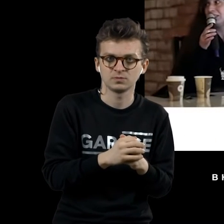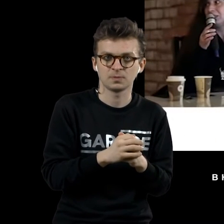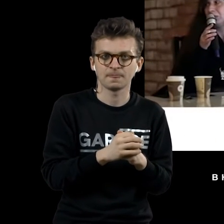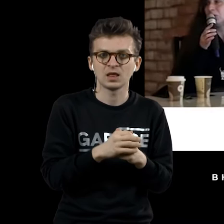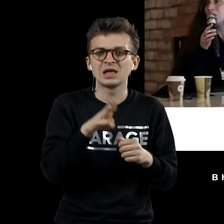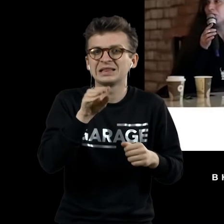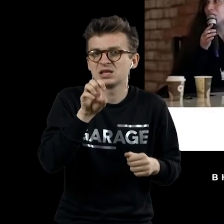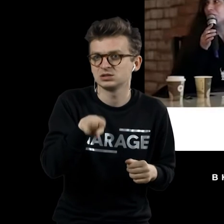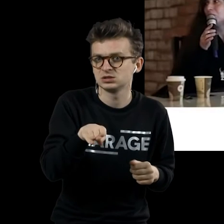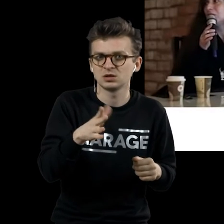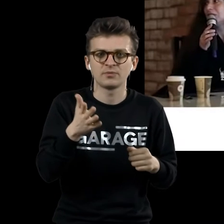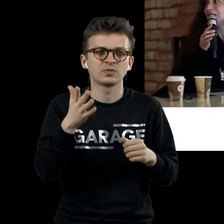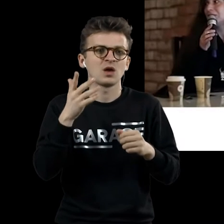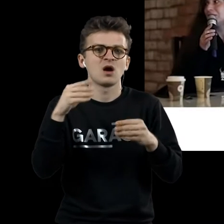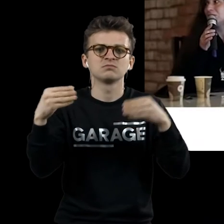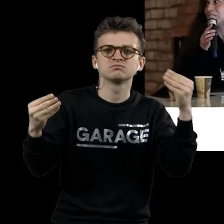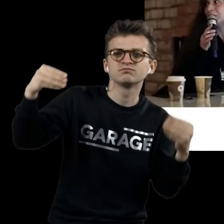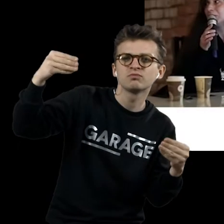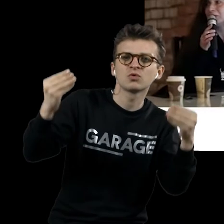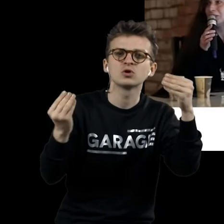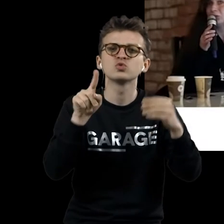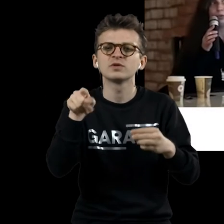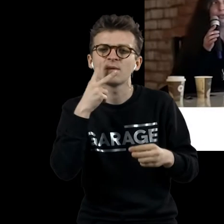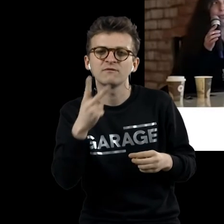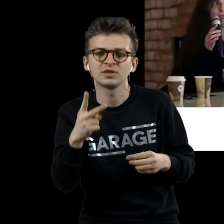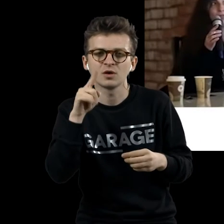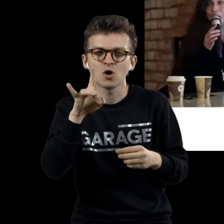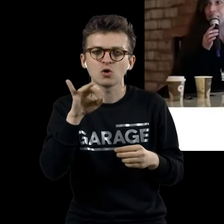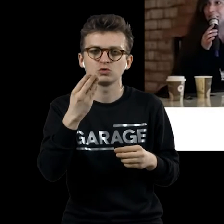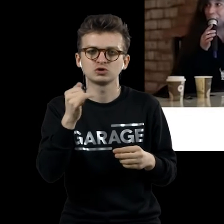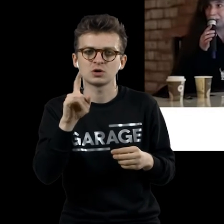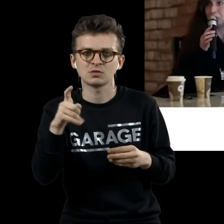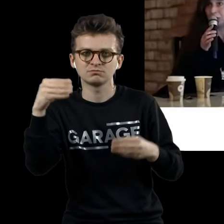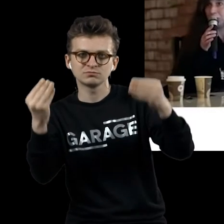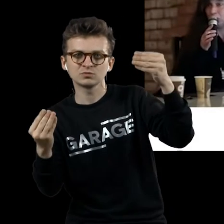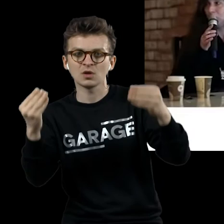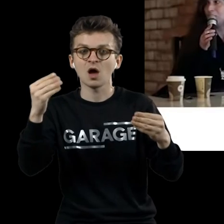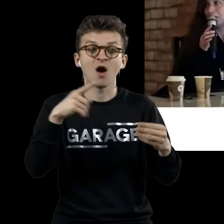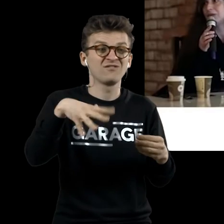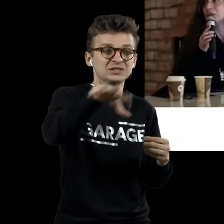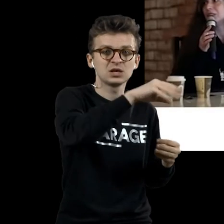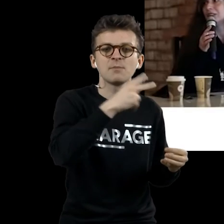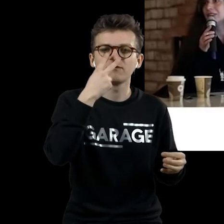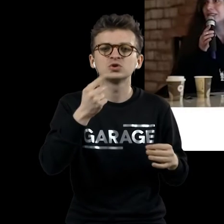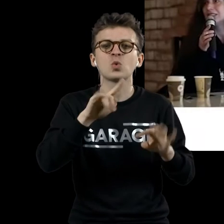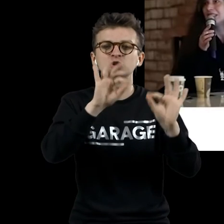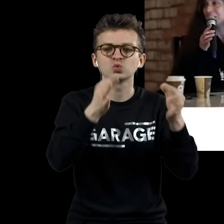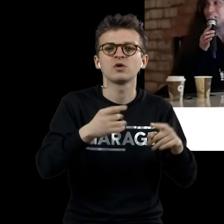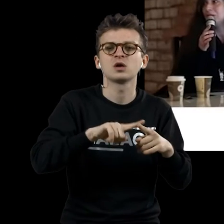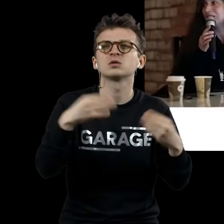Тест пятно Роршаха. Что вы видите в этой форме? Мы привыкли, что искусство провозвышенное. Значит, сразу все придумали провозвышенное.